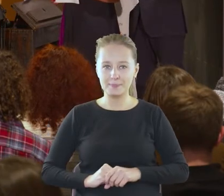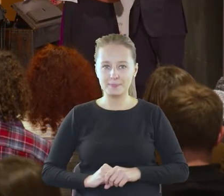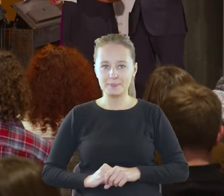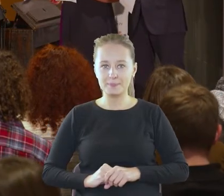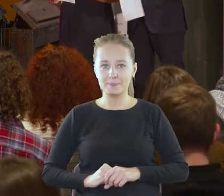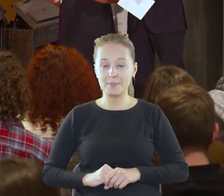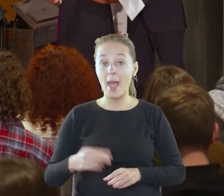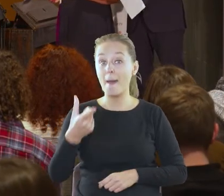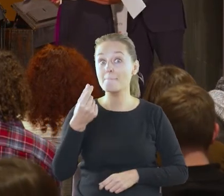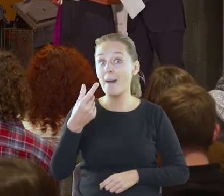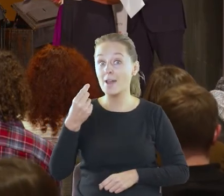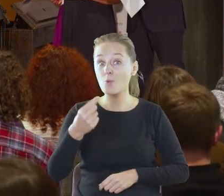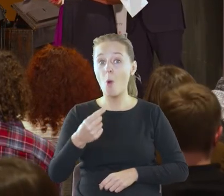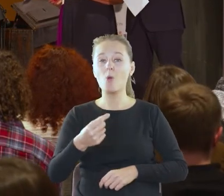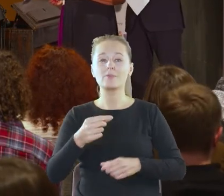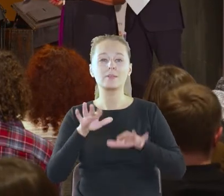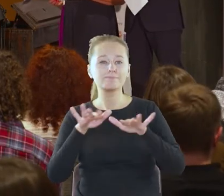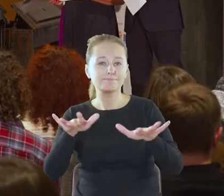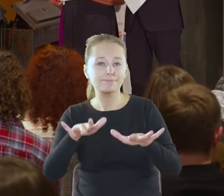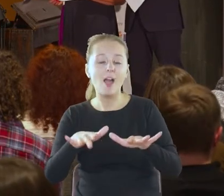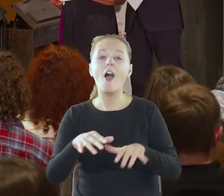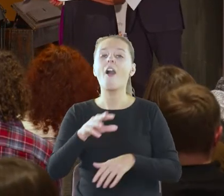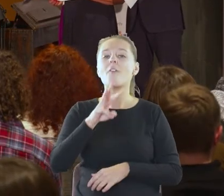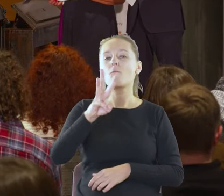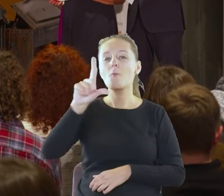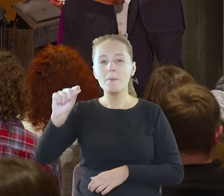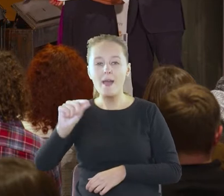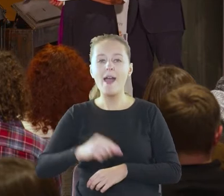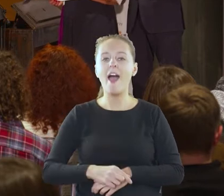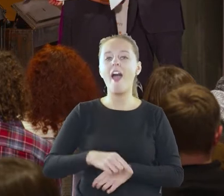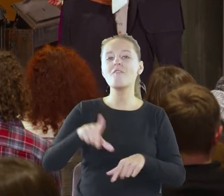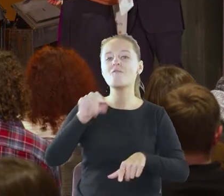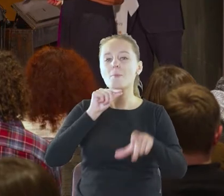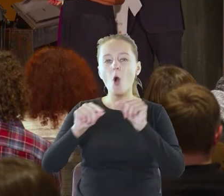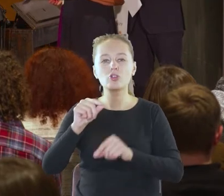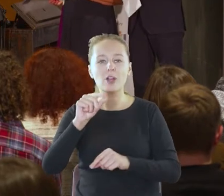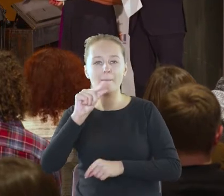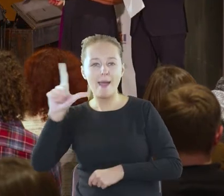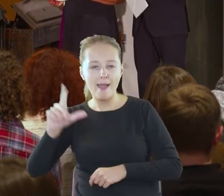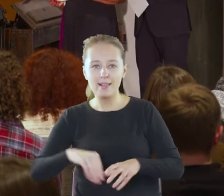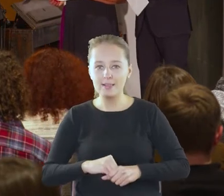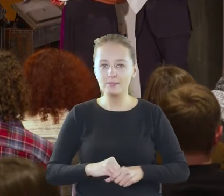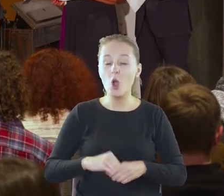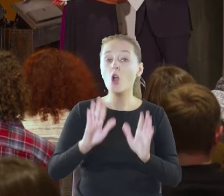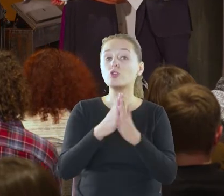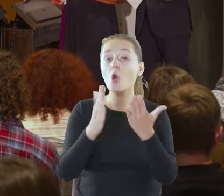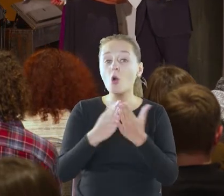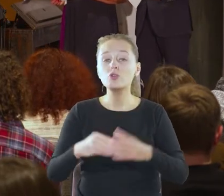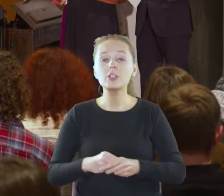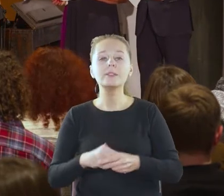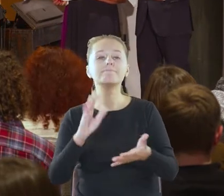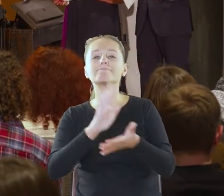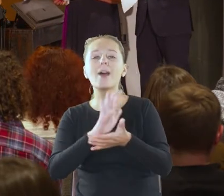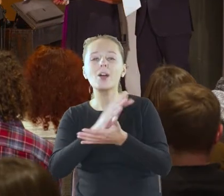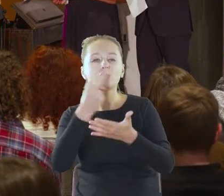Patroni Medialni Akcji to Wirtualna Polska, Wyborcza.pl, Książki, Magazyn do